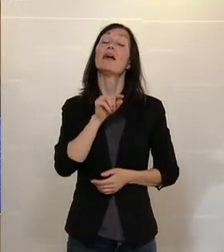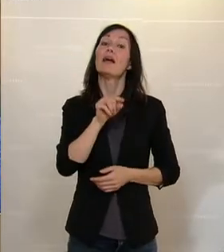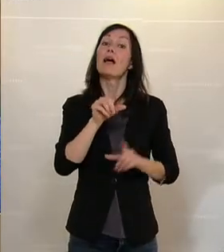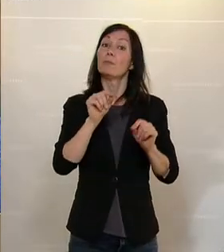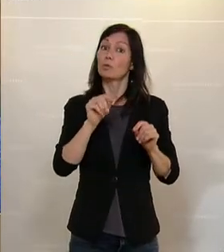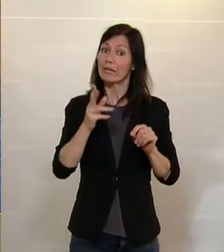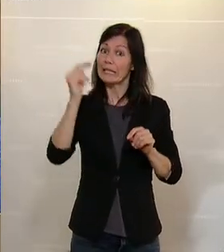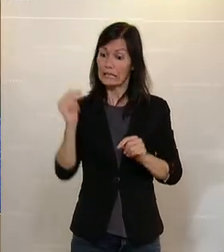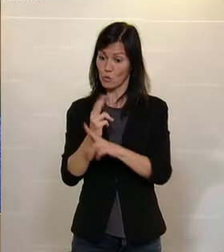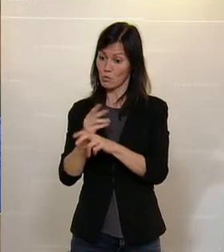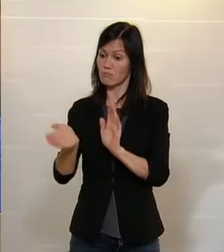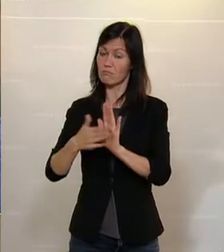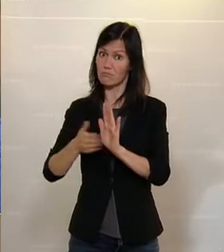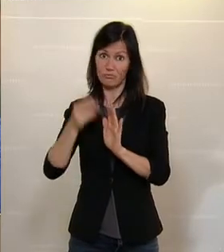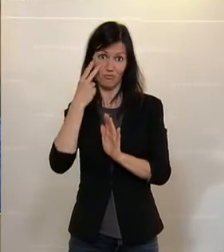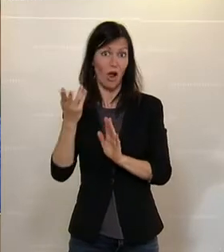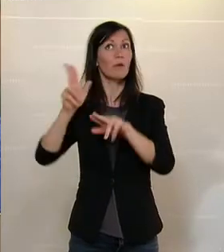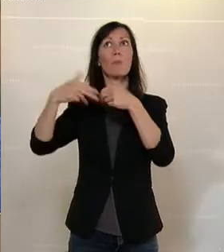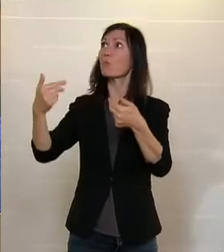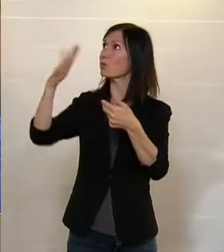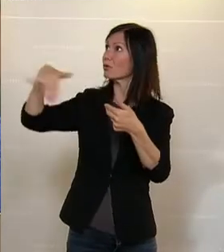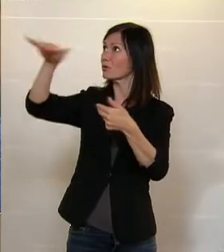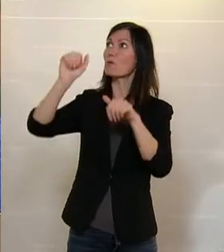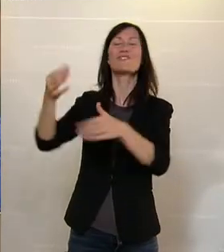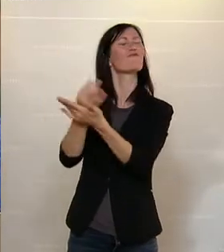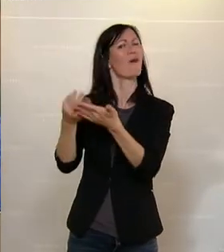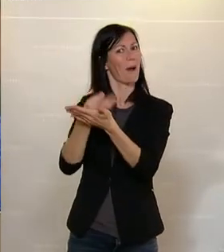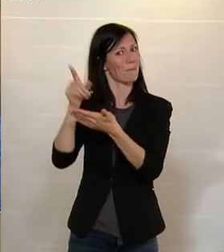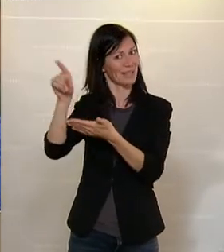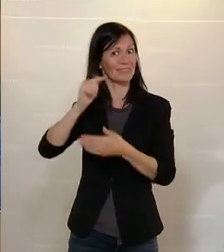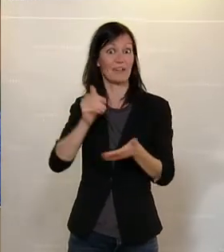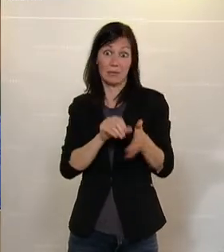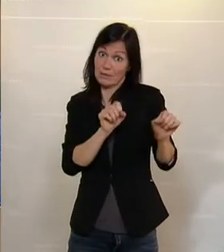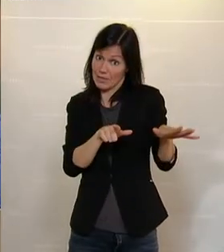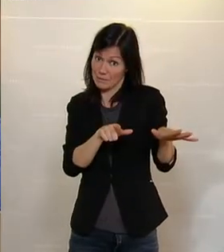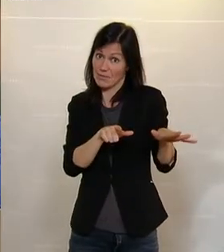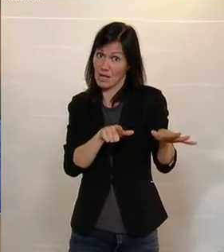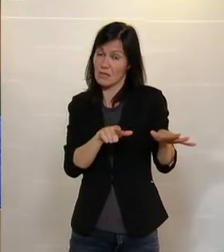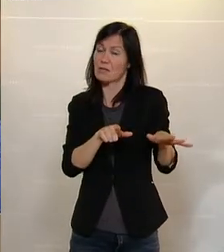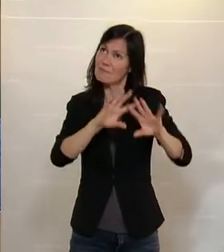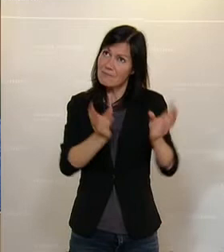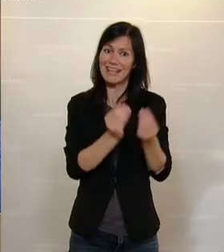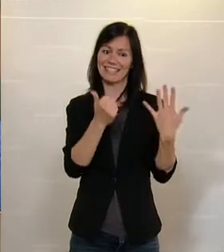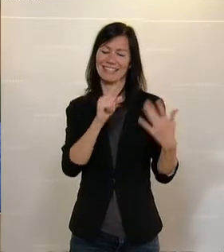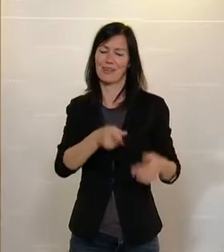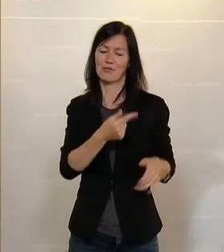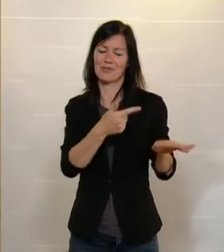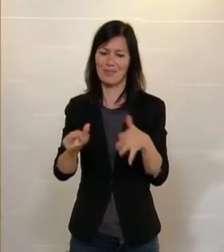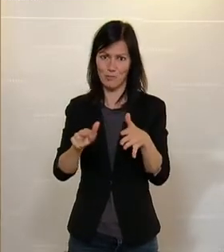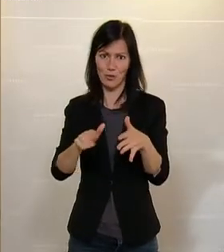des Bundes in dieser Frage und zwar Ende 2017 gab es 6.750